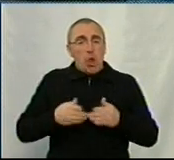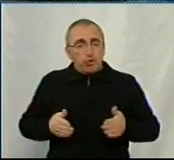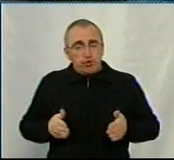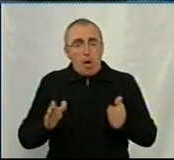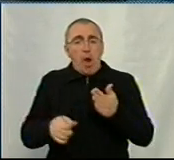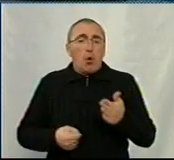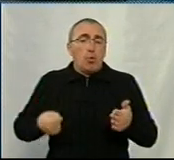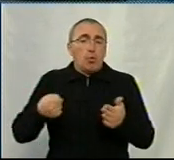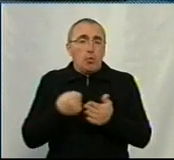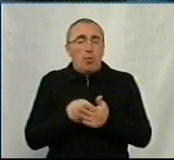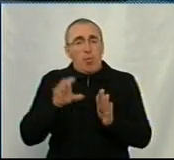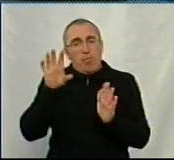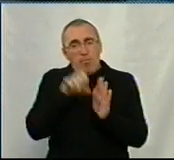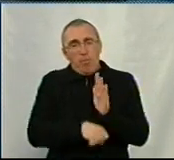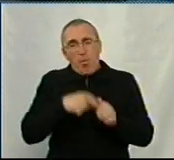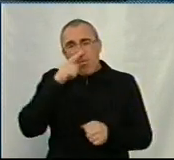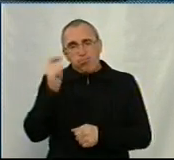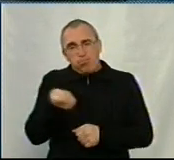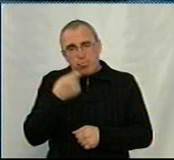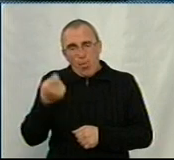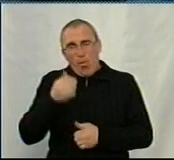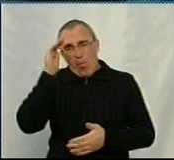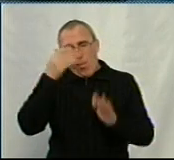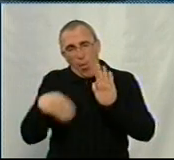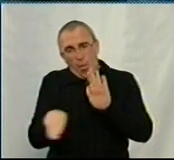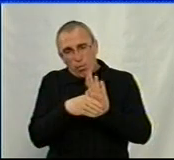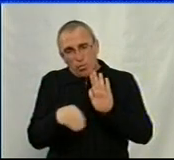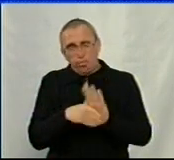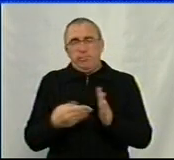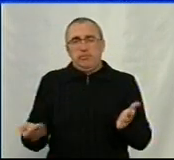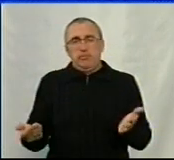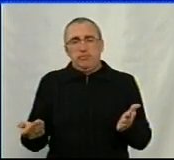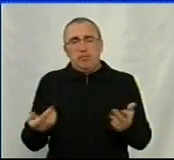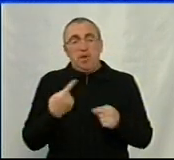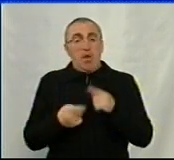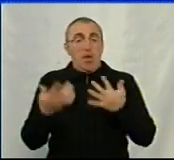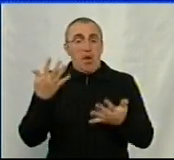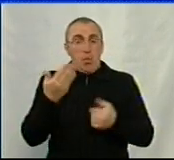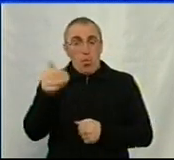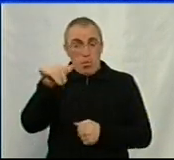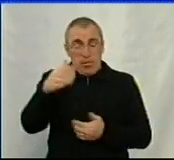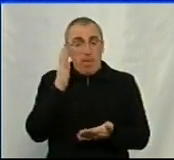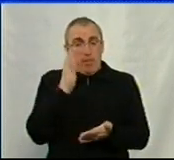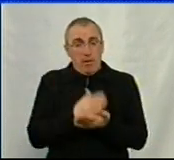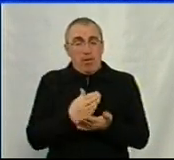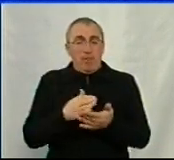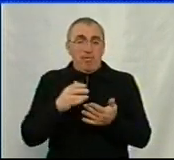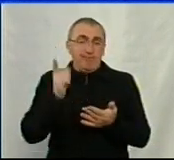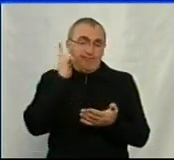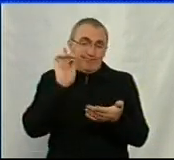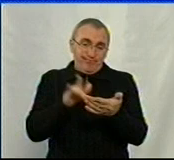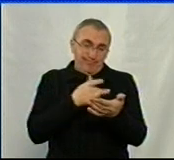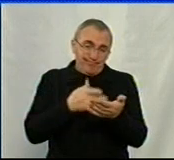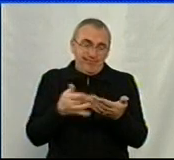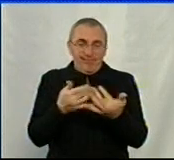подолання бюрократії, корупції. Тому що, якщо у тебе є смартфон або